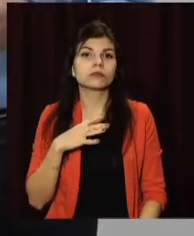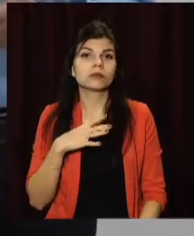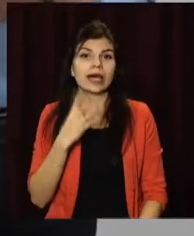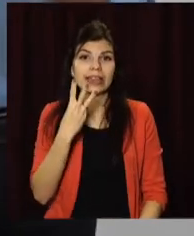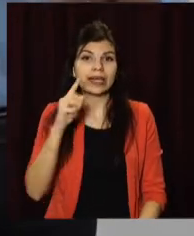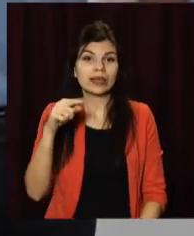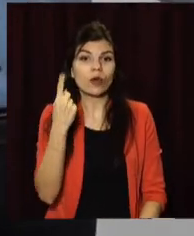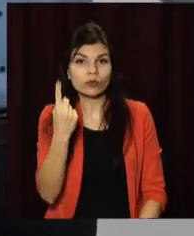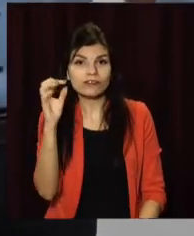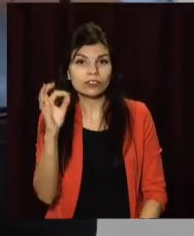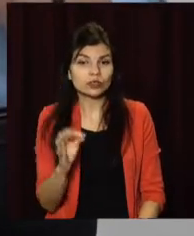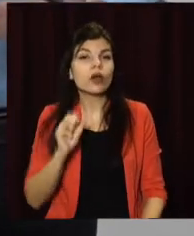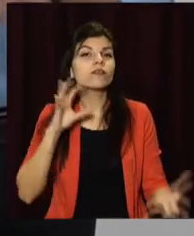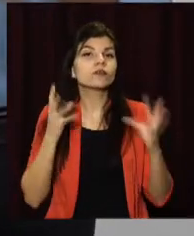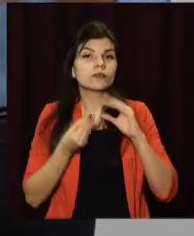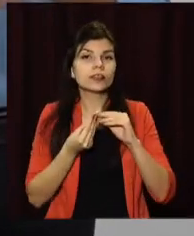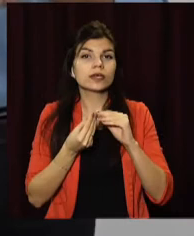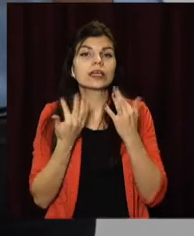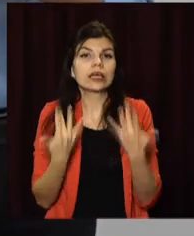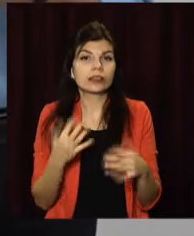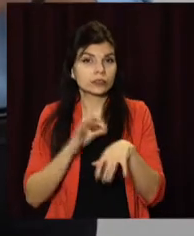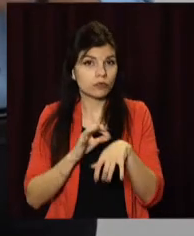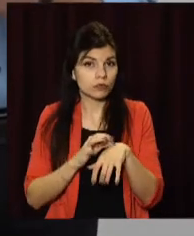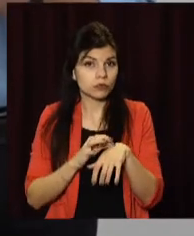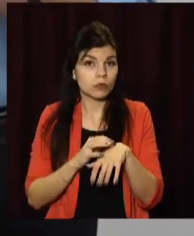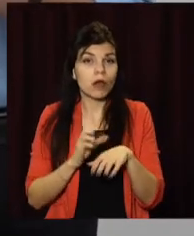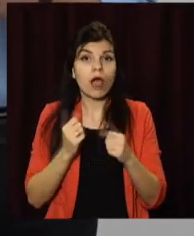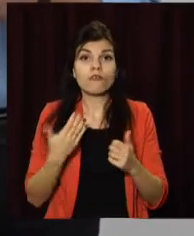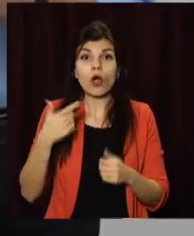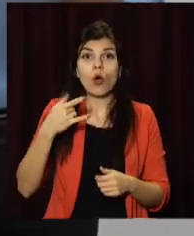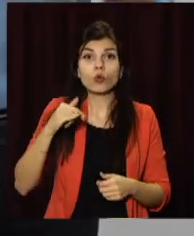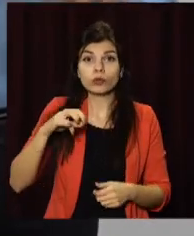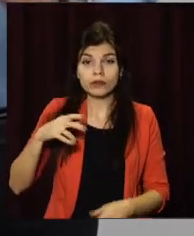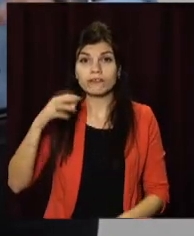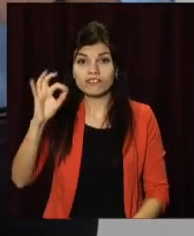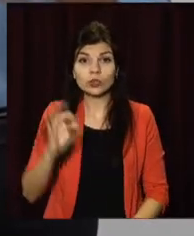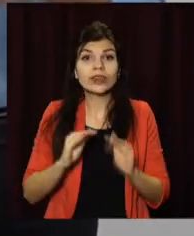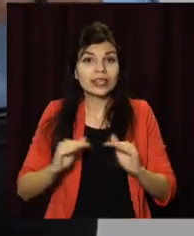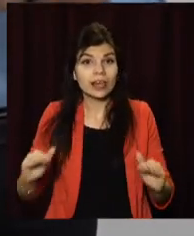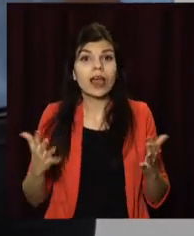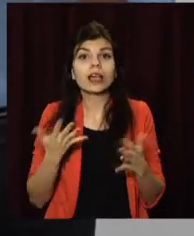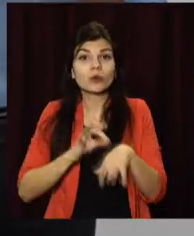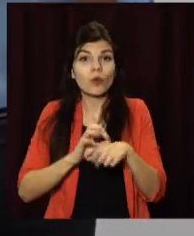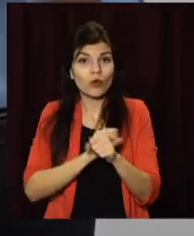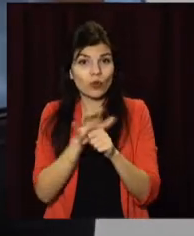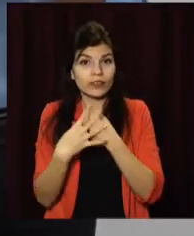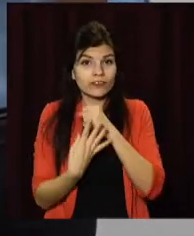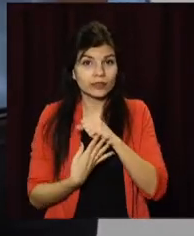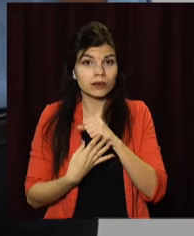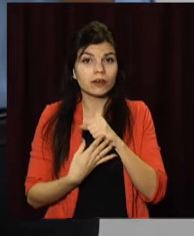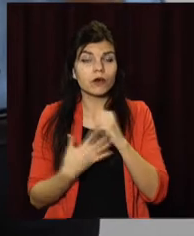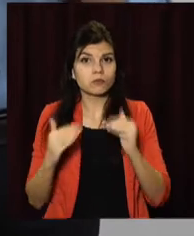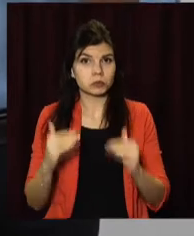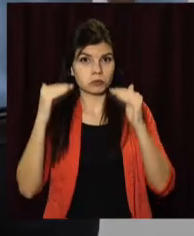від загальної кількості захворівших. А от у грудні відсоток дітей, які захворіли на COVID-19, підскочив